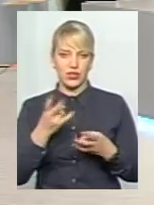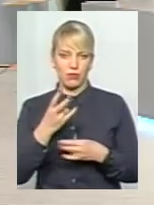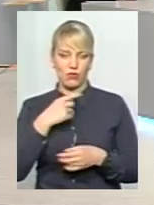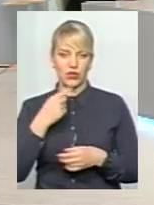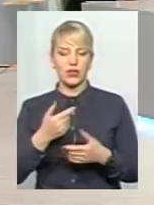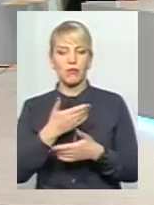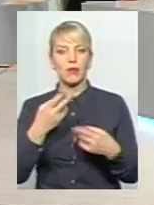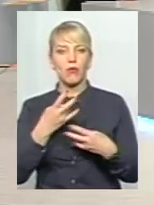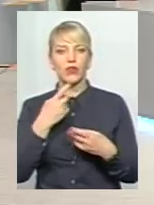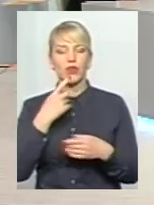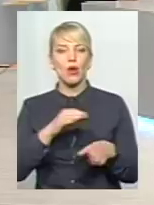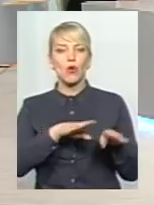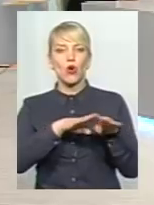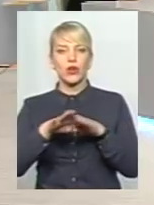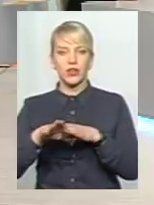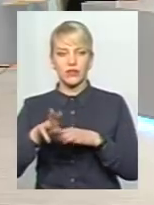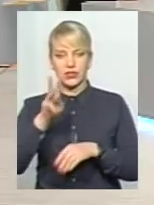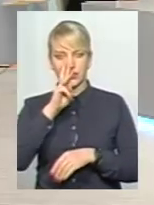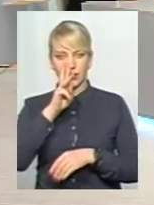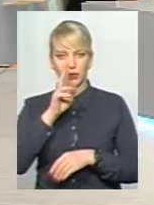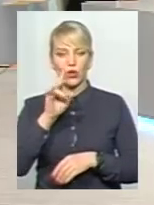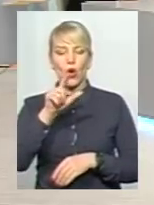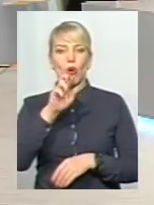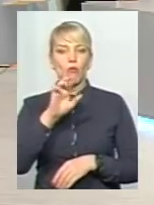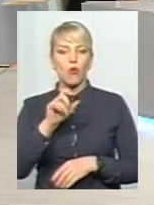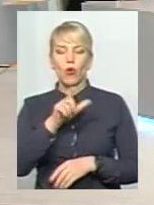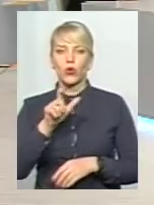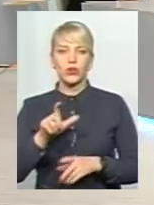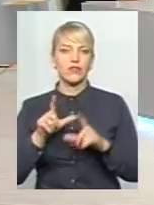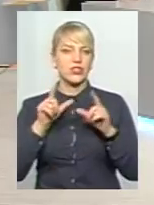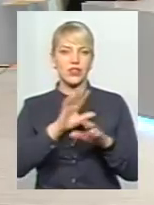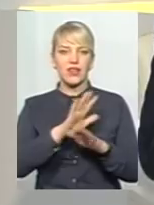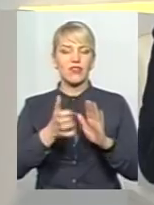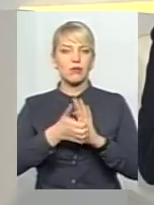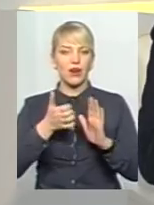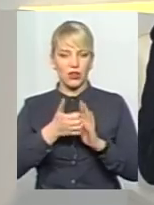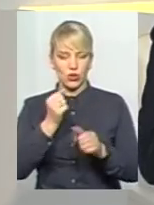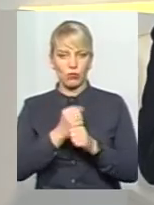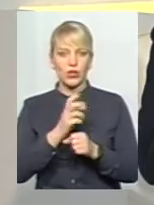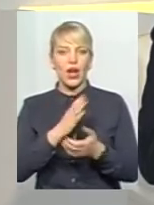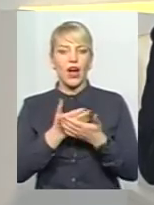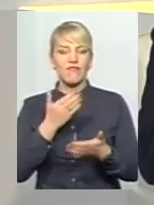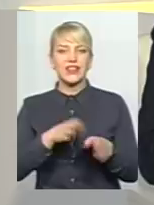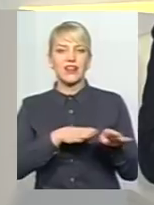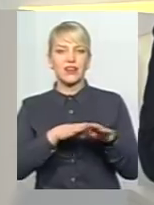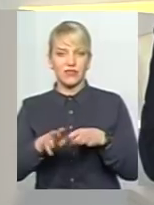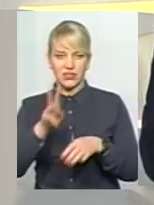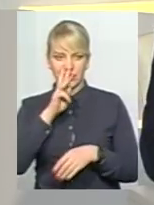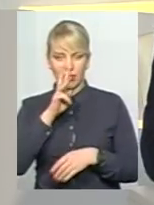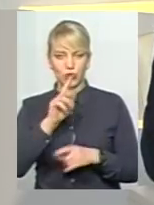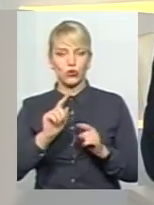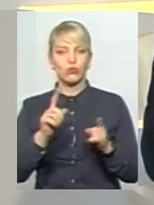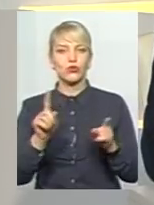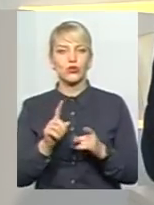повинні говорити про рівень оплати праці. Бо люди виїжджають не від браку роботи, а від оплати праці, від рівня оплати праці. Тому що